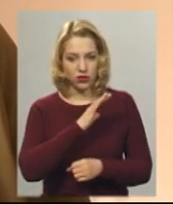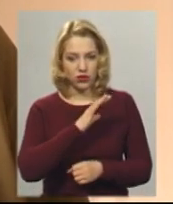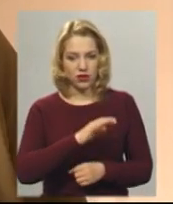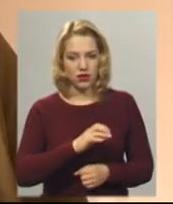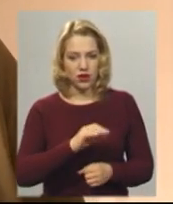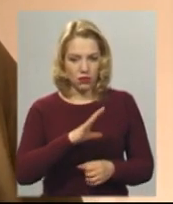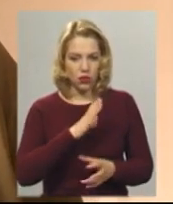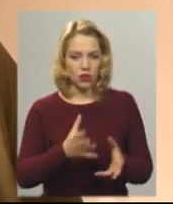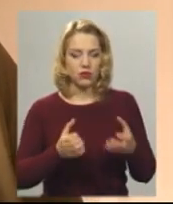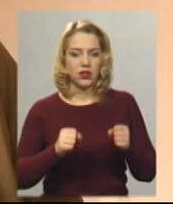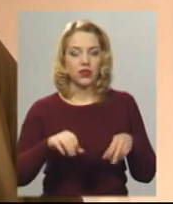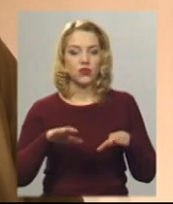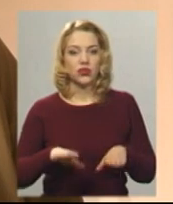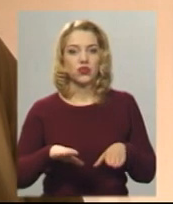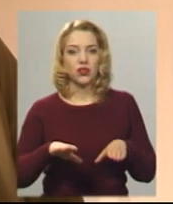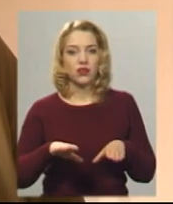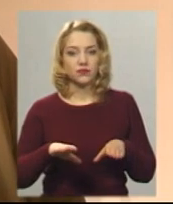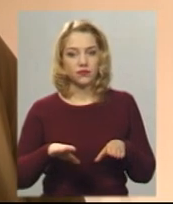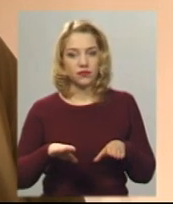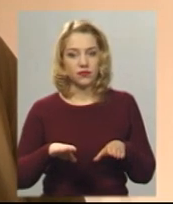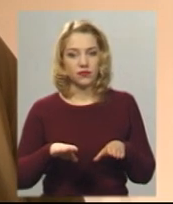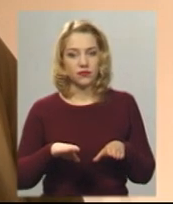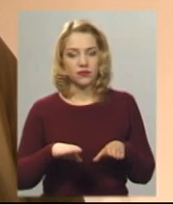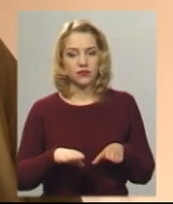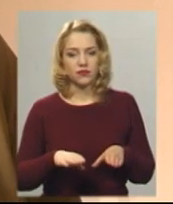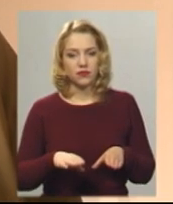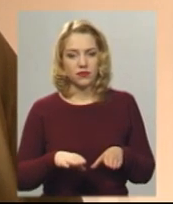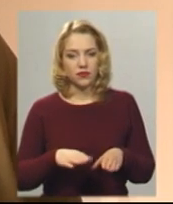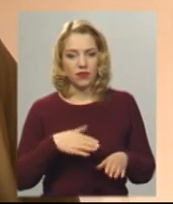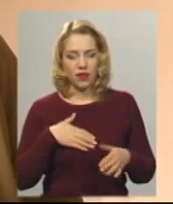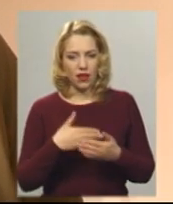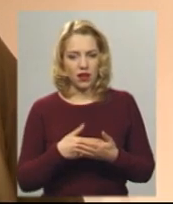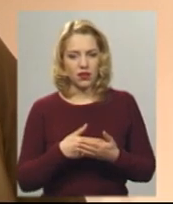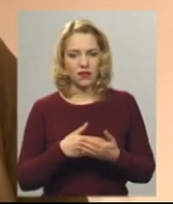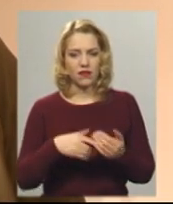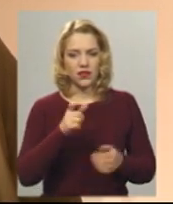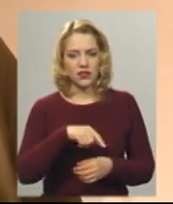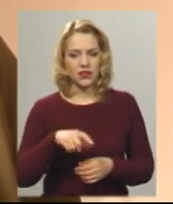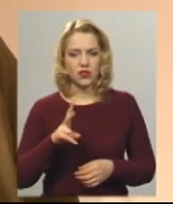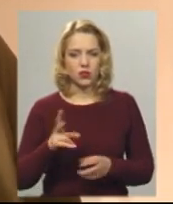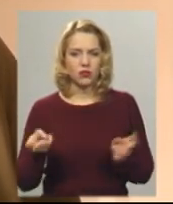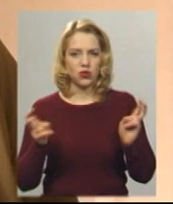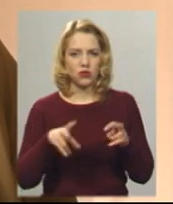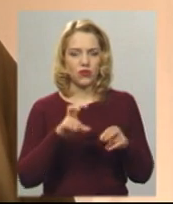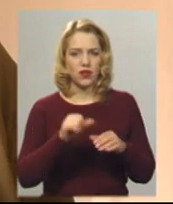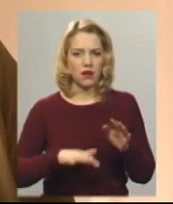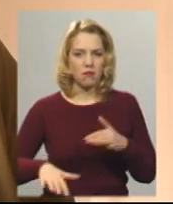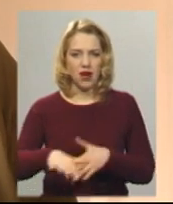Було прийнято рішення активістам, всім, хто прийшов на майдан,